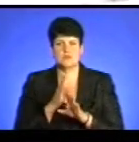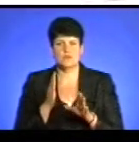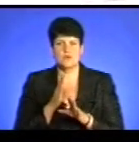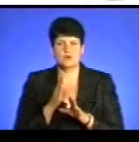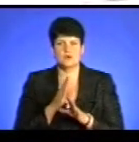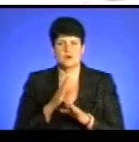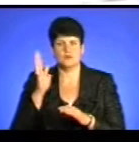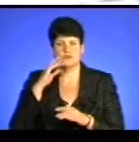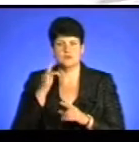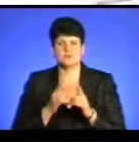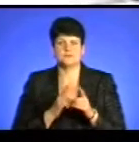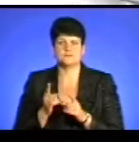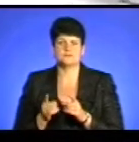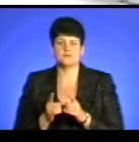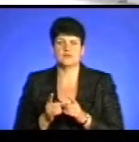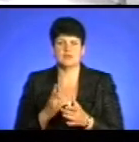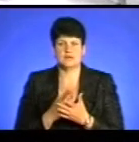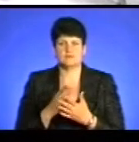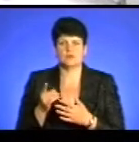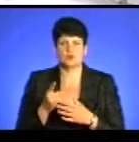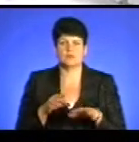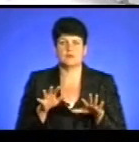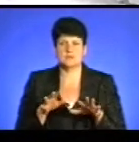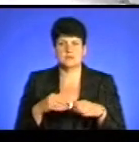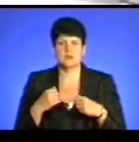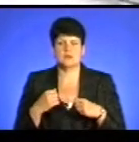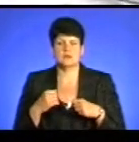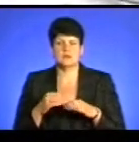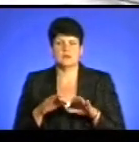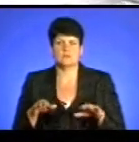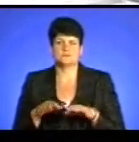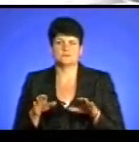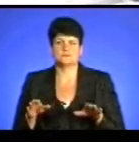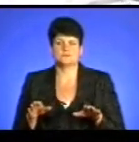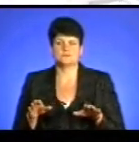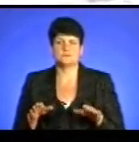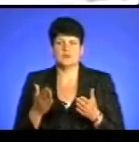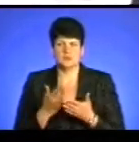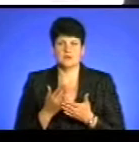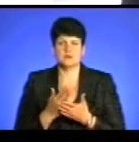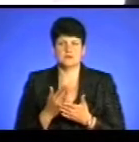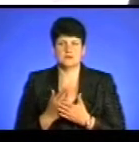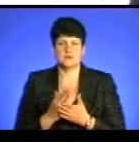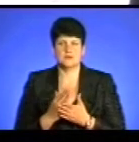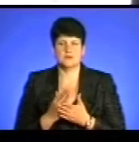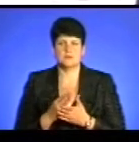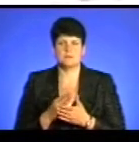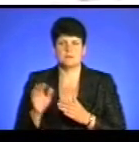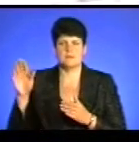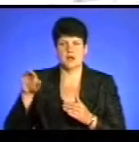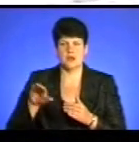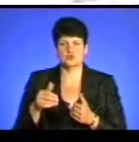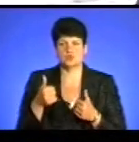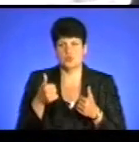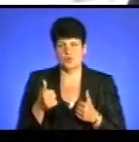нагріта. Чи є в Тернополі місця для купання, порадили у Тернополянах? Ну, звичайно, є пляс хороший